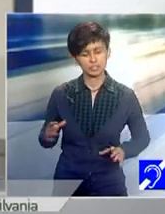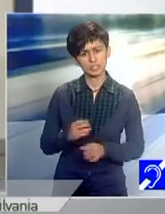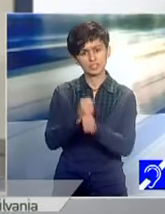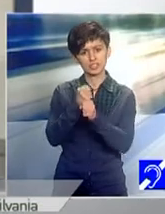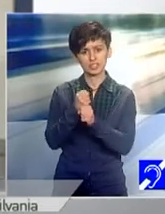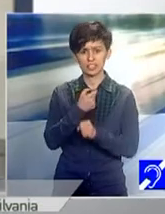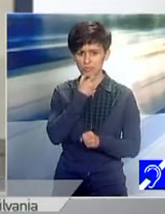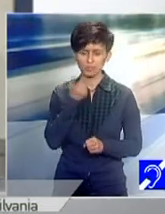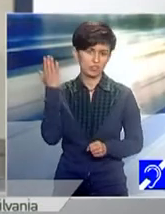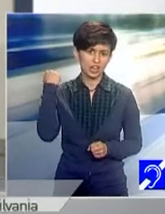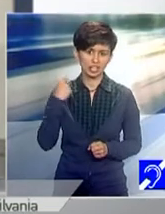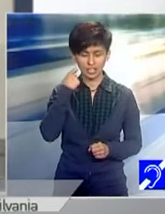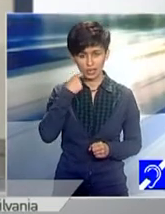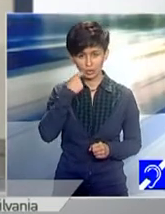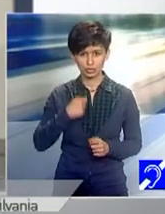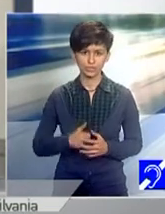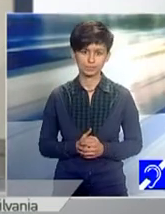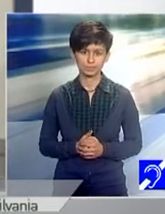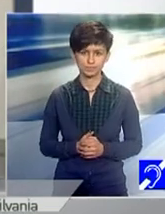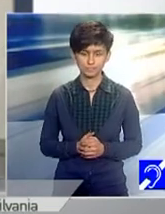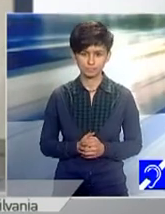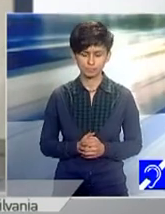un an în urmă aici la Cluj și, de fapt,